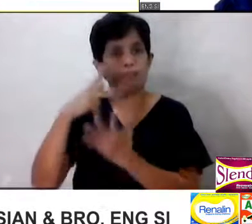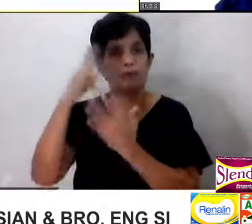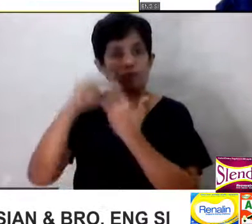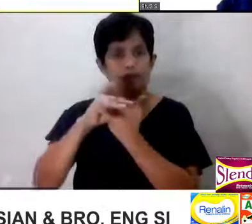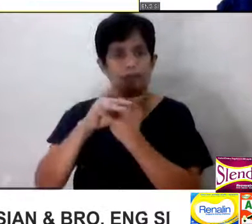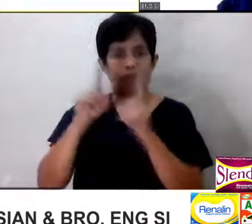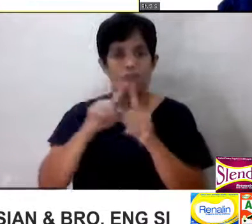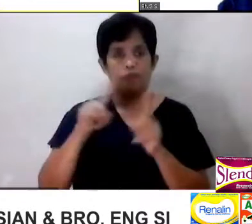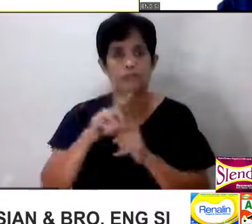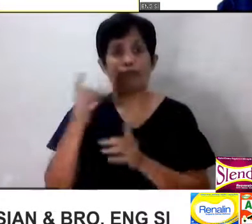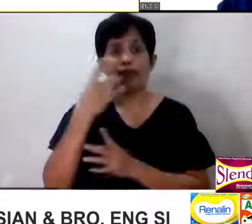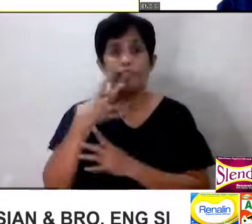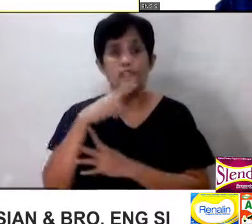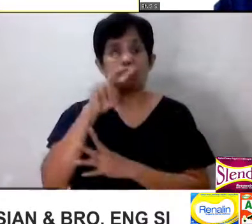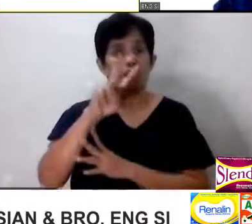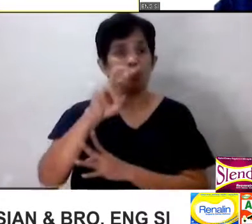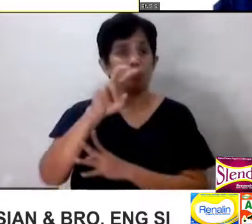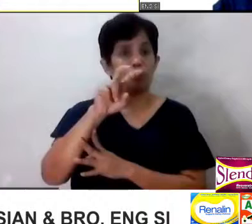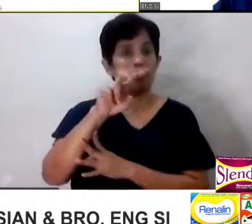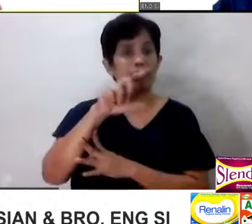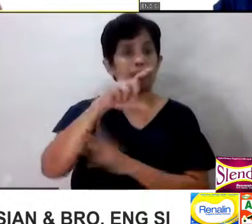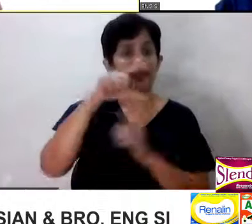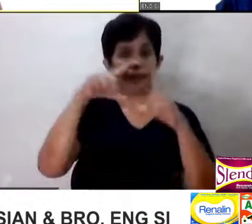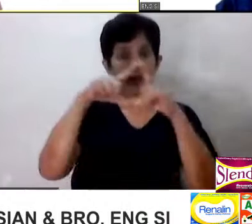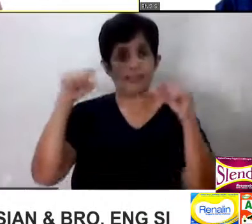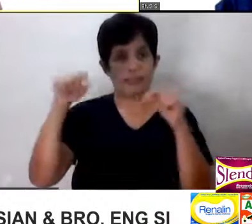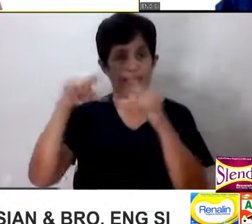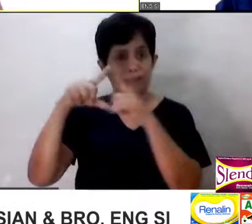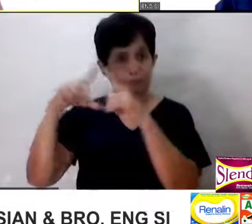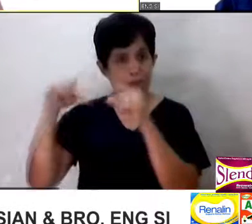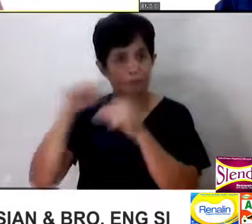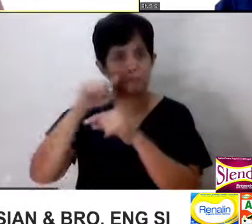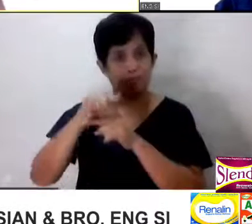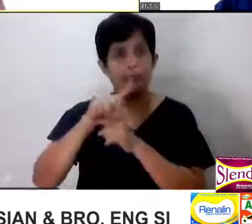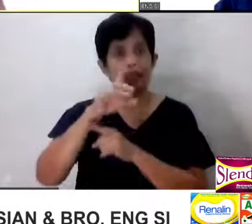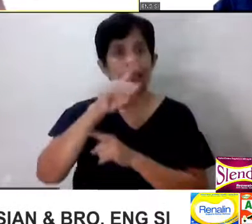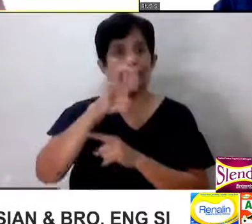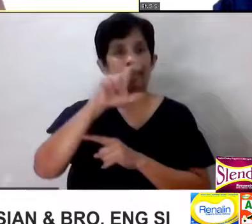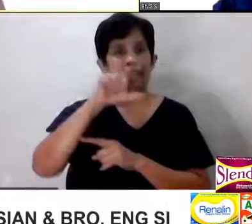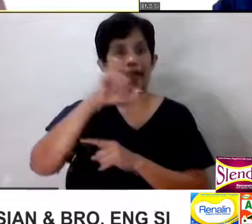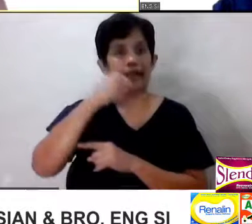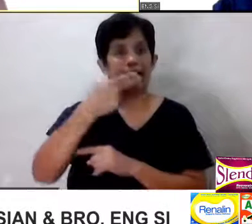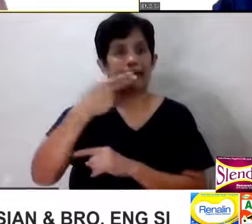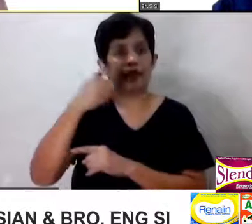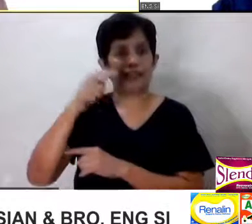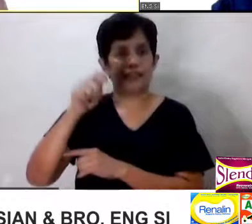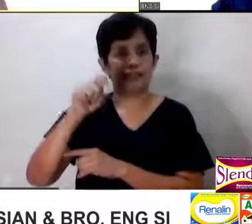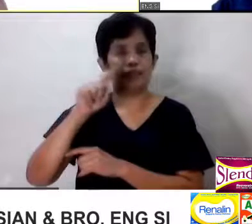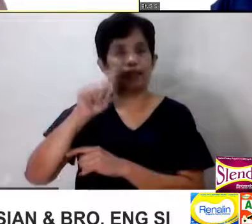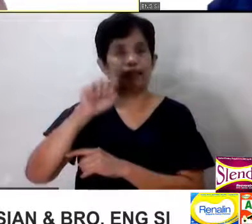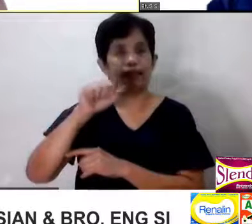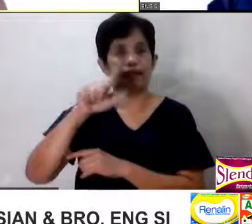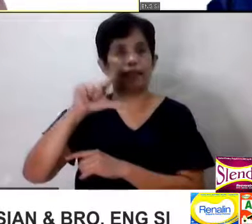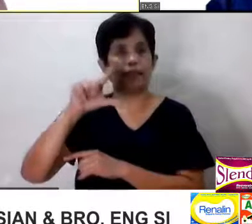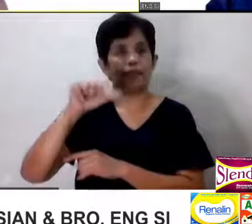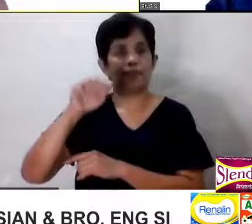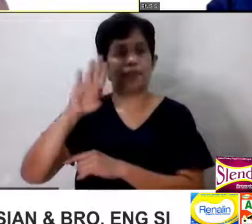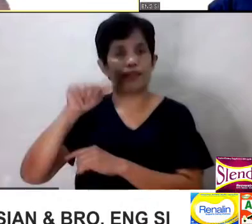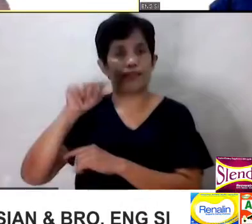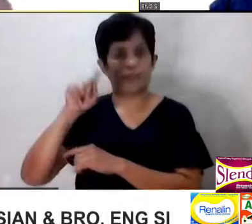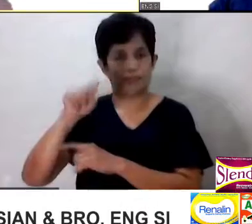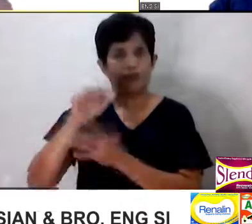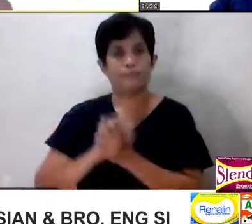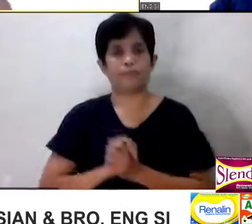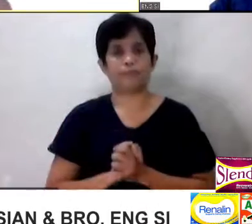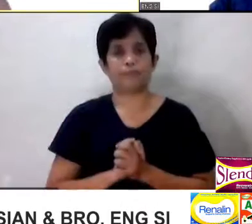of salabat, the light salabat herbal tea. Thank you po very much. Okay. Sa ating pagbabalik, pagpapatuli po natin